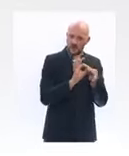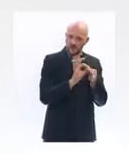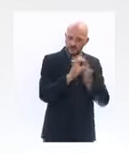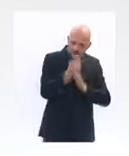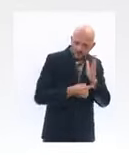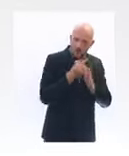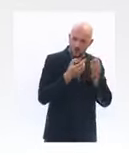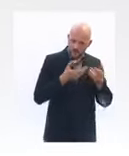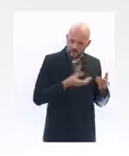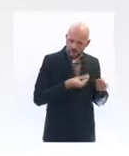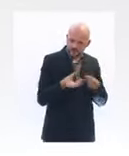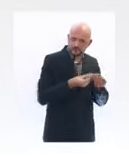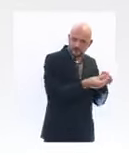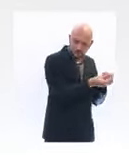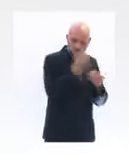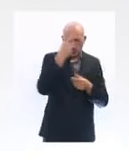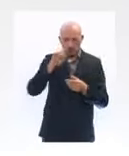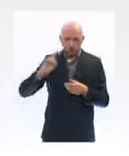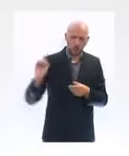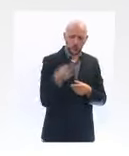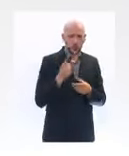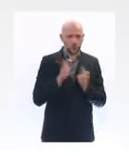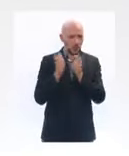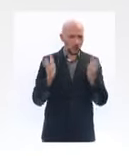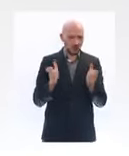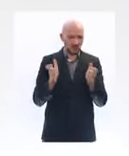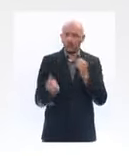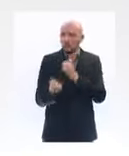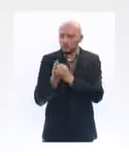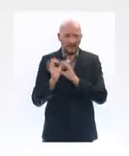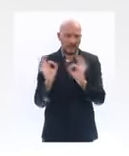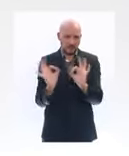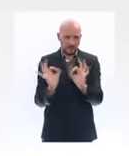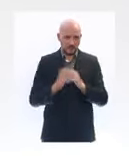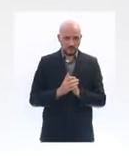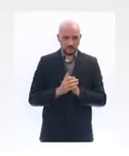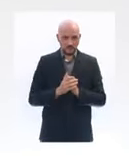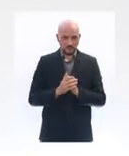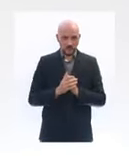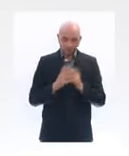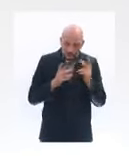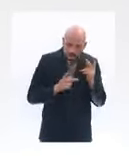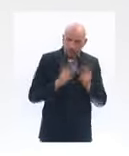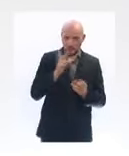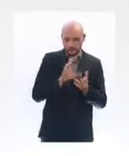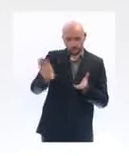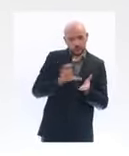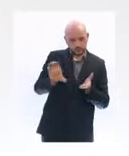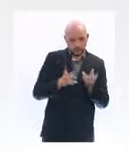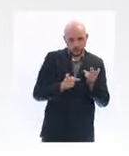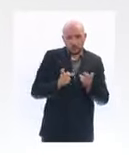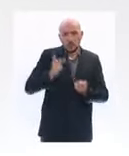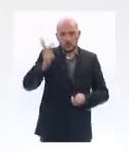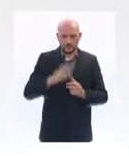entreprises, sans exception, et massivement renforcé pour la durée du confinement. Je rappelle que c'est un soutien